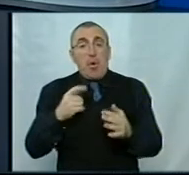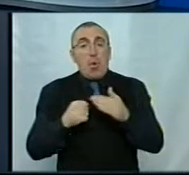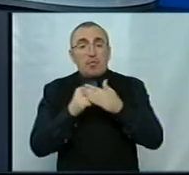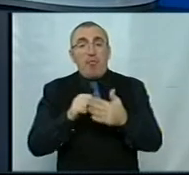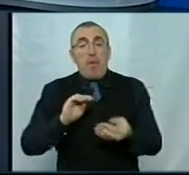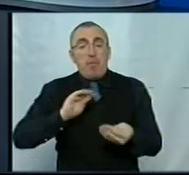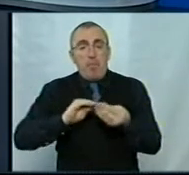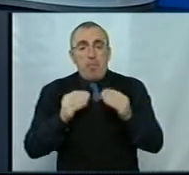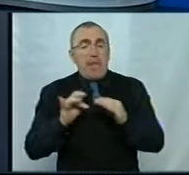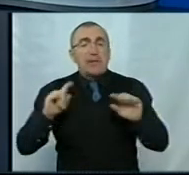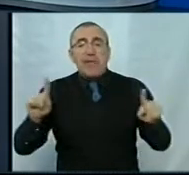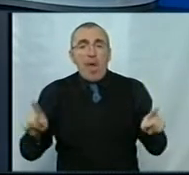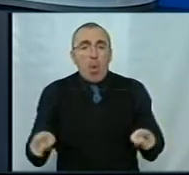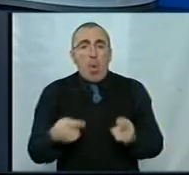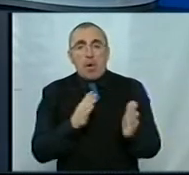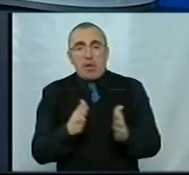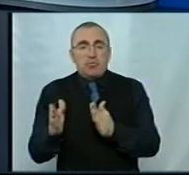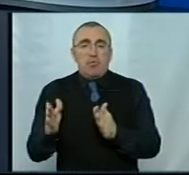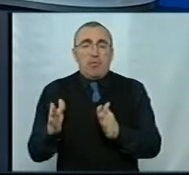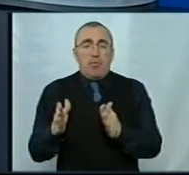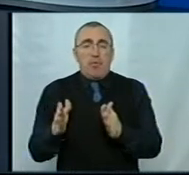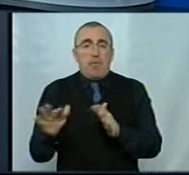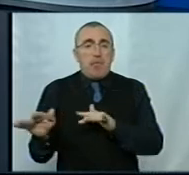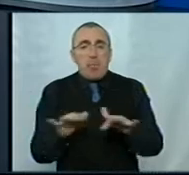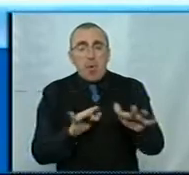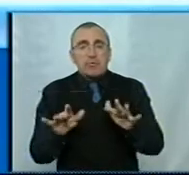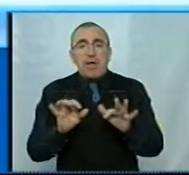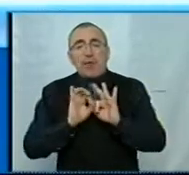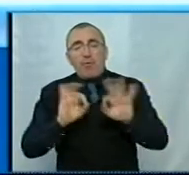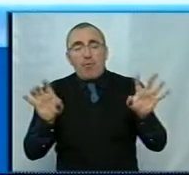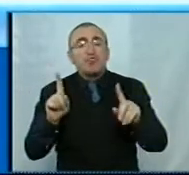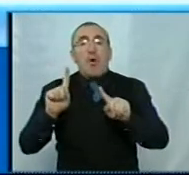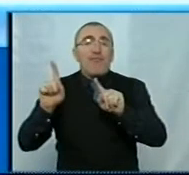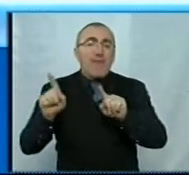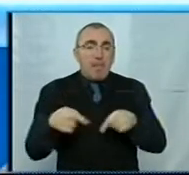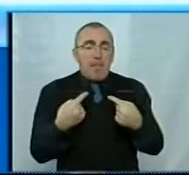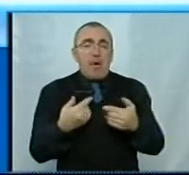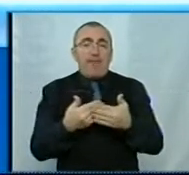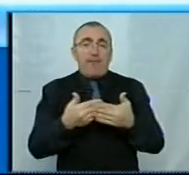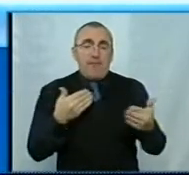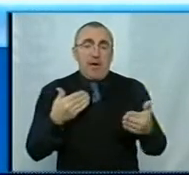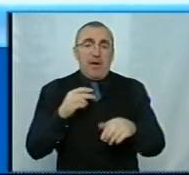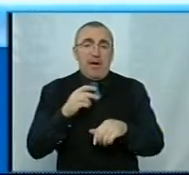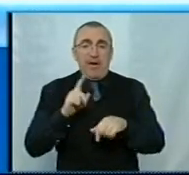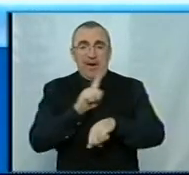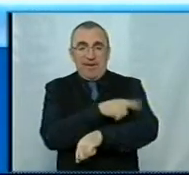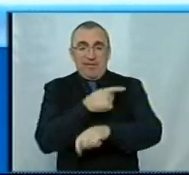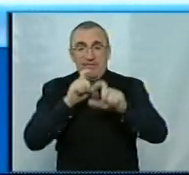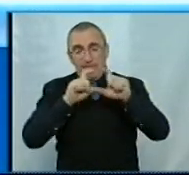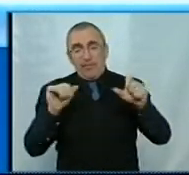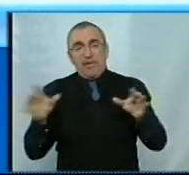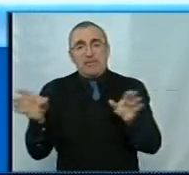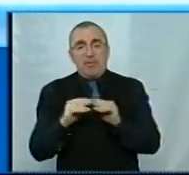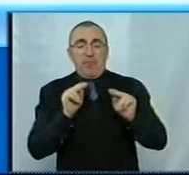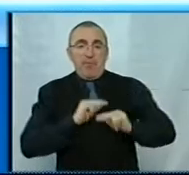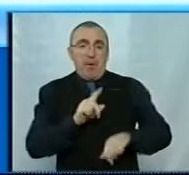– це неорганізовано з самого початку. З процесу інформування, що взагалі вимагається від лікувальних закладів і співробітників,